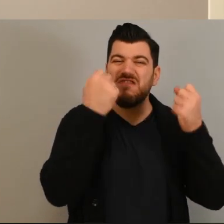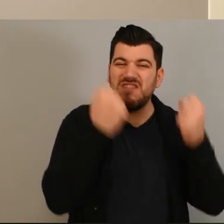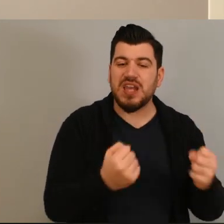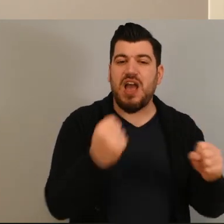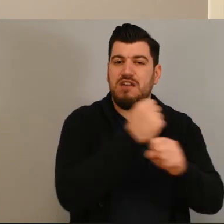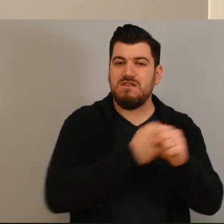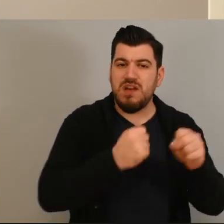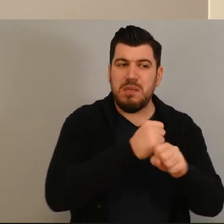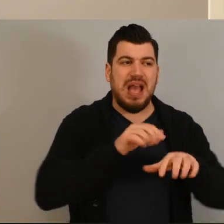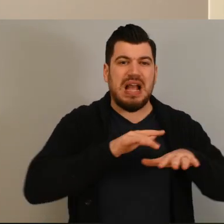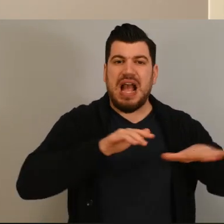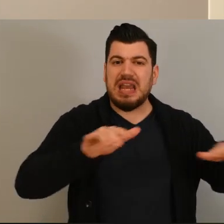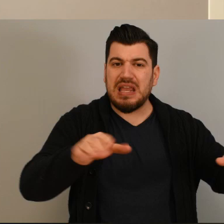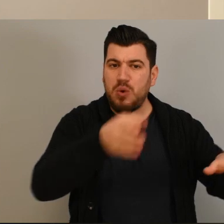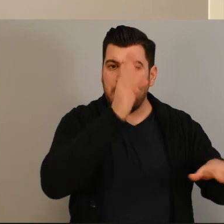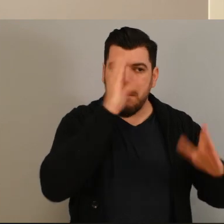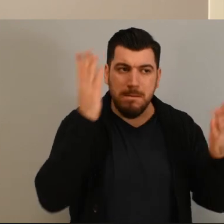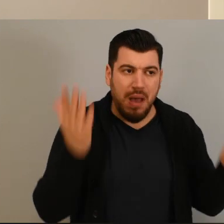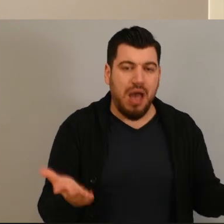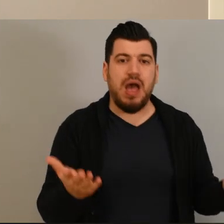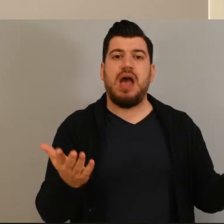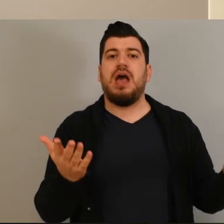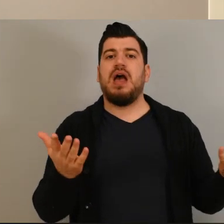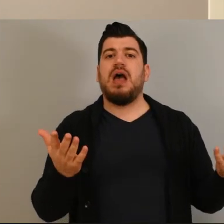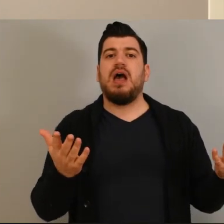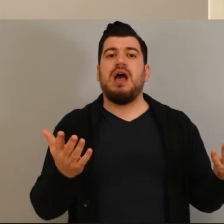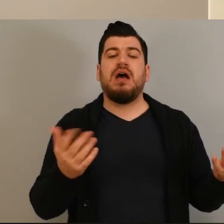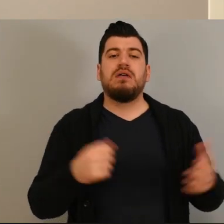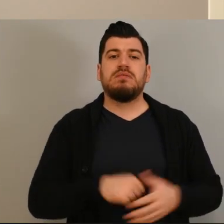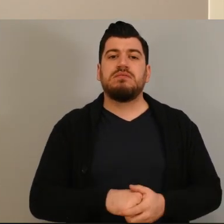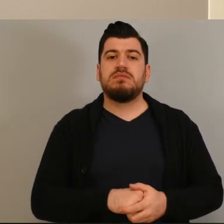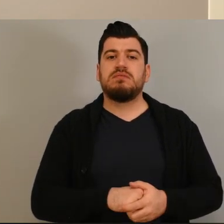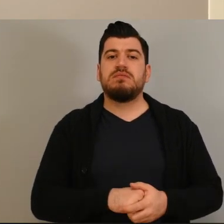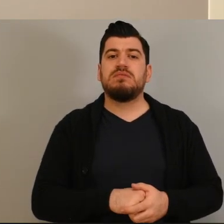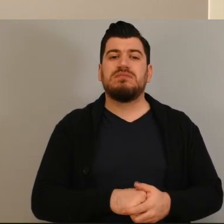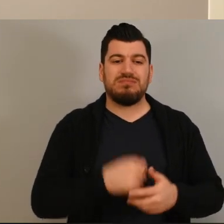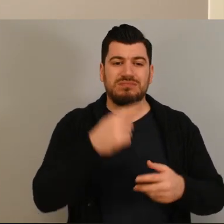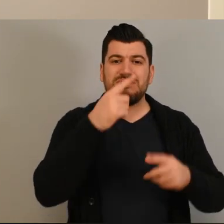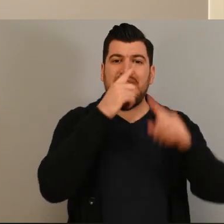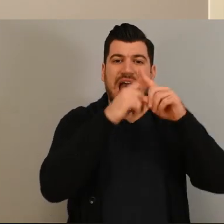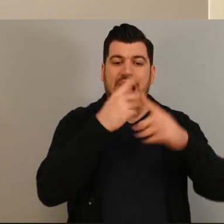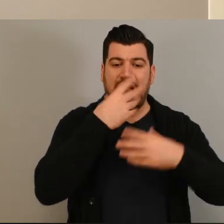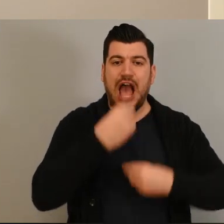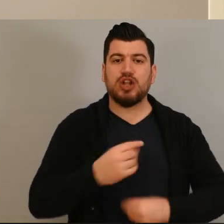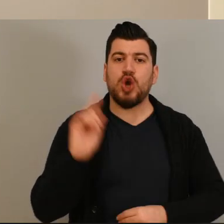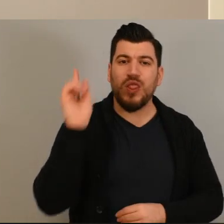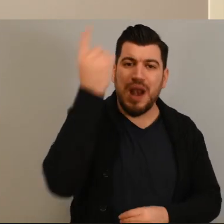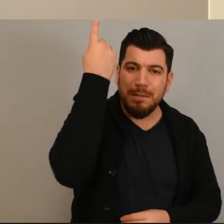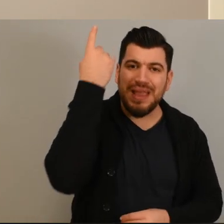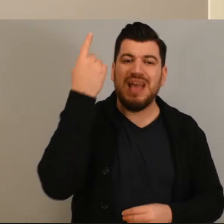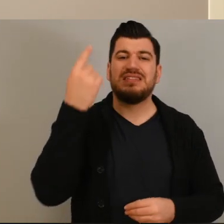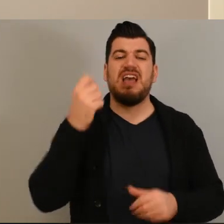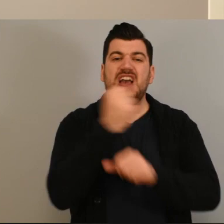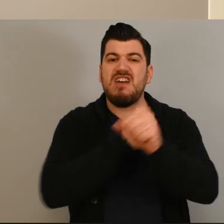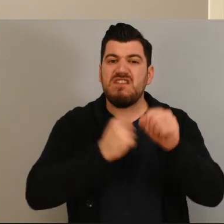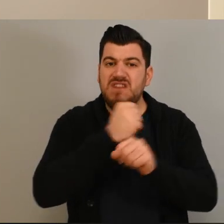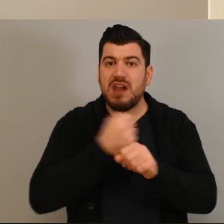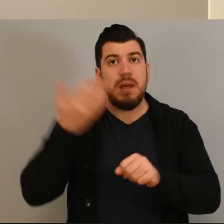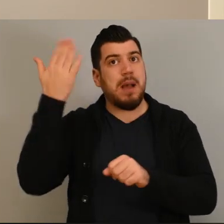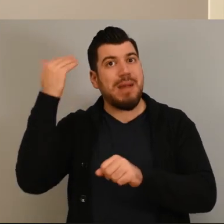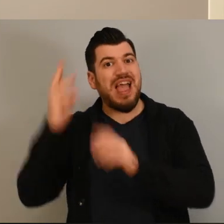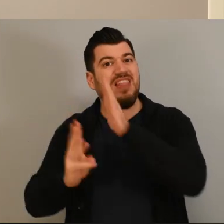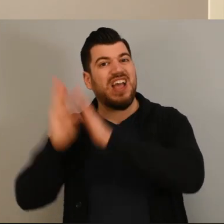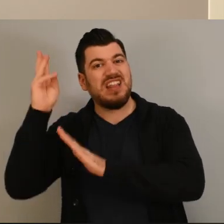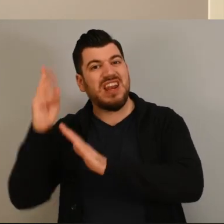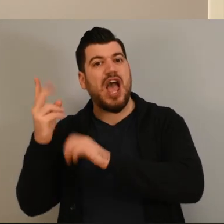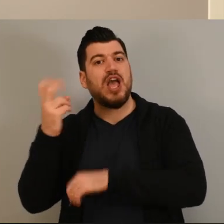των σοβαρών φαρμάκων αντικαρκυνικών για δυσία τα νοσήματα, για ακτινοθέναπίες. Φάρμακα που ήταν